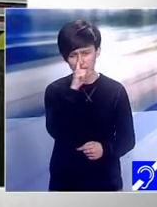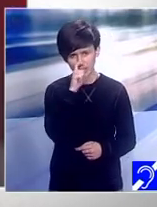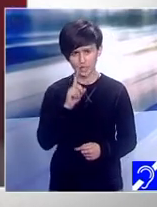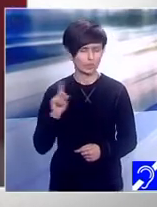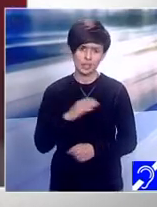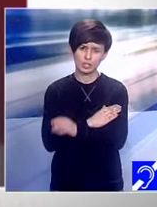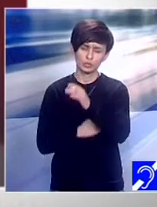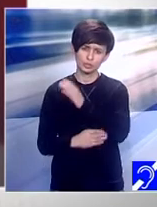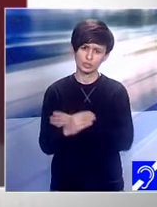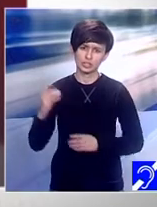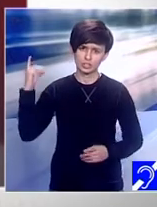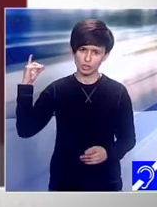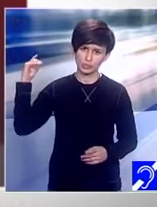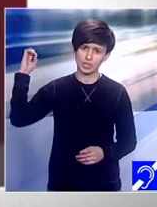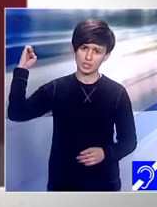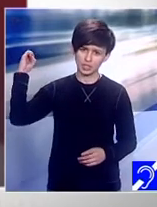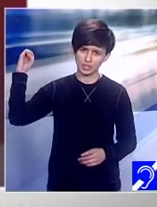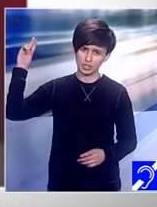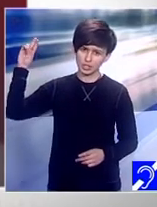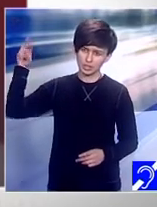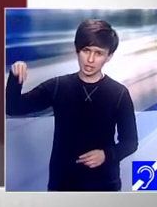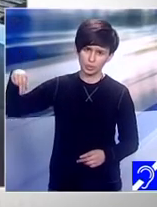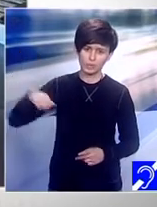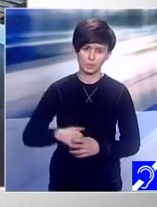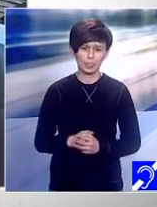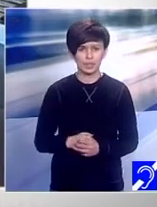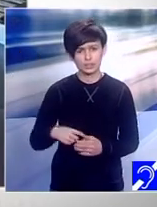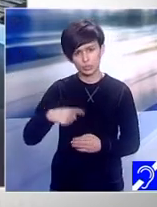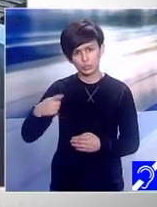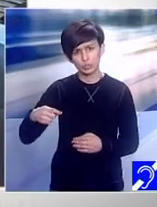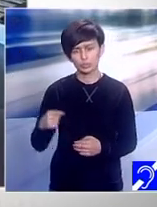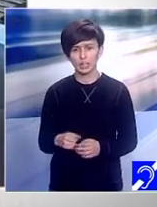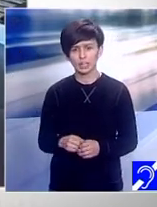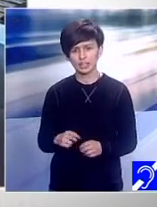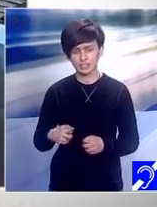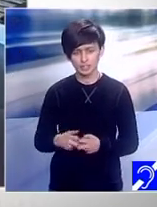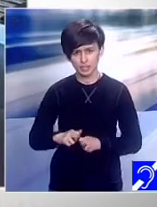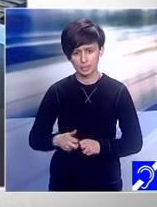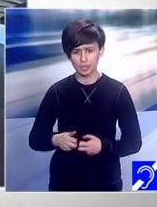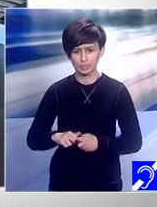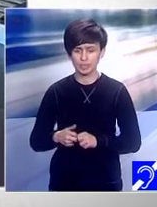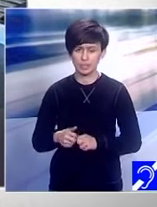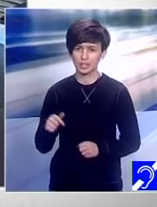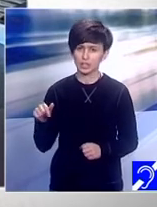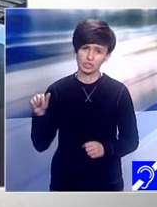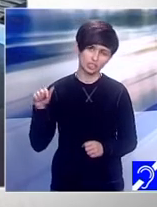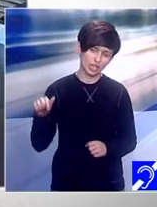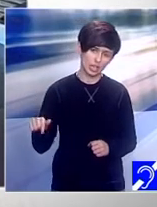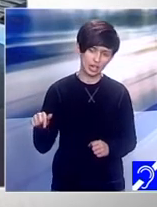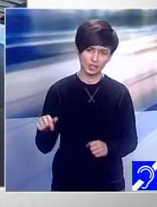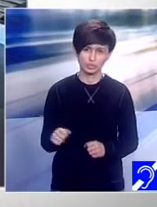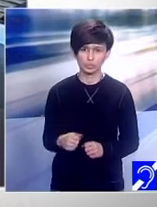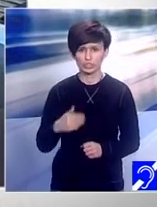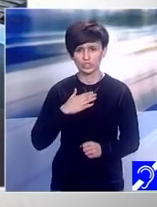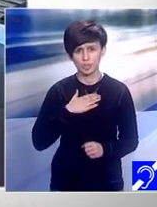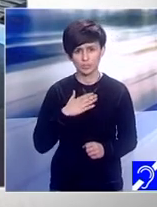sindrom down, cu alte probleme. fecțiuni. Da, cu alte fecțiuni. Și am zis, de atunci așa m-am, am căpătat